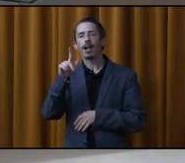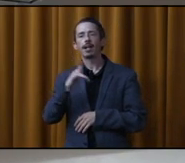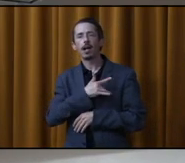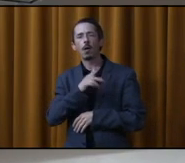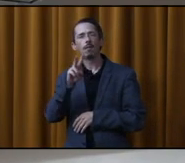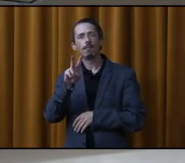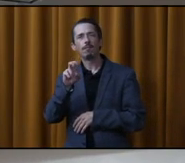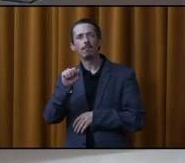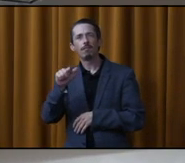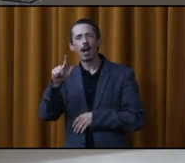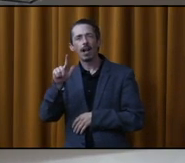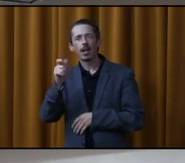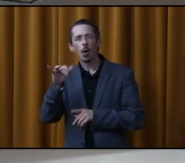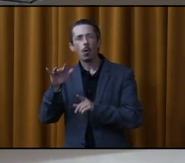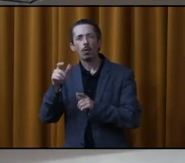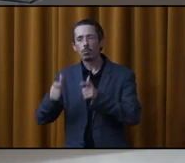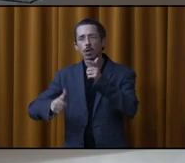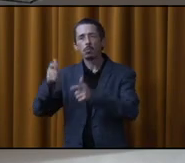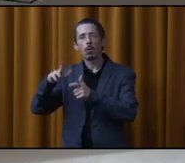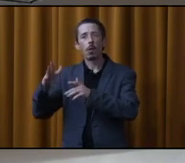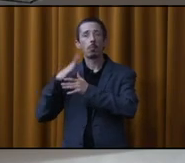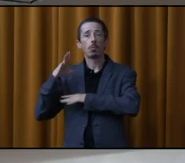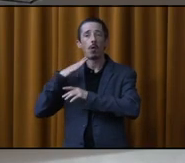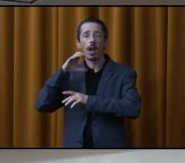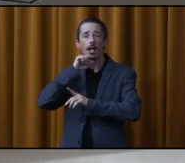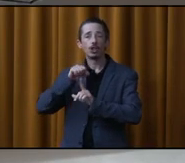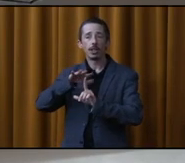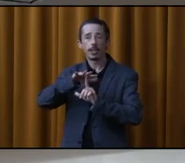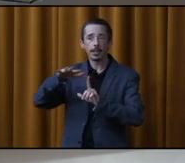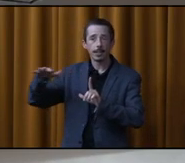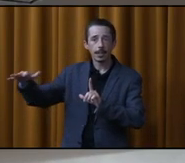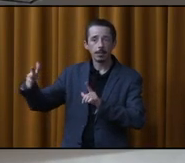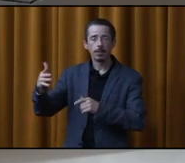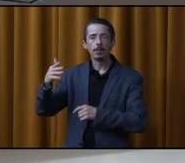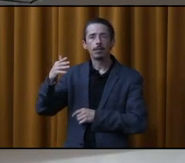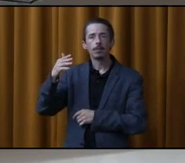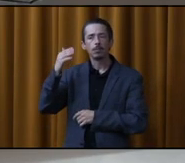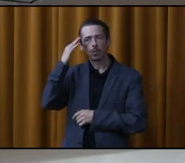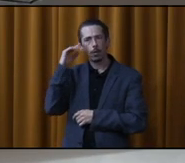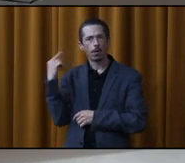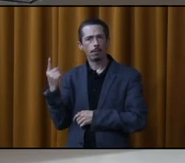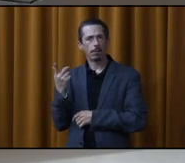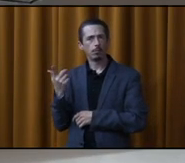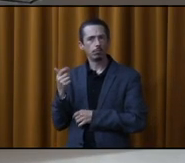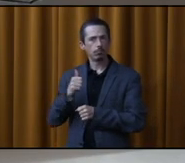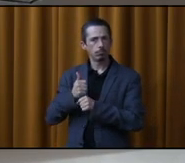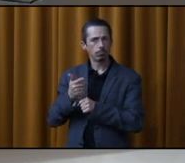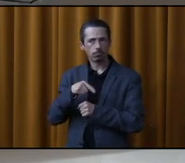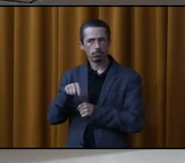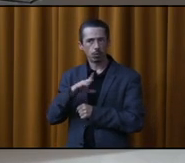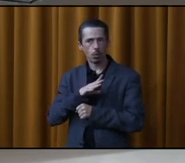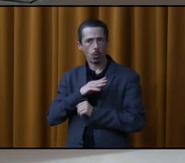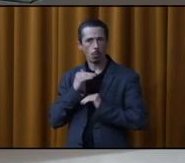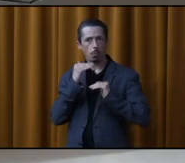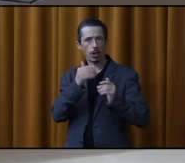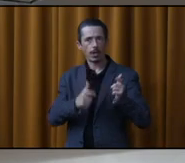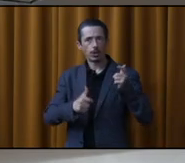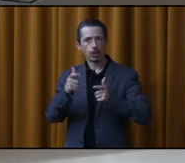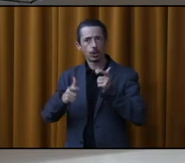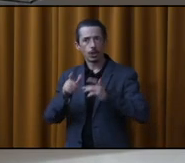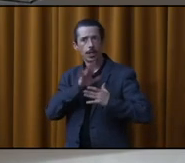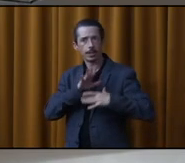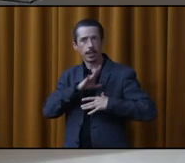bien, en fait, c'est comme les bâtiments patrimonials. J'aimerais savoir si la Ville a pris des dispositions pour protéger ce genre de bâtiments-là